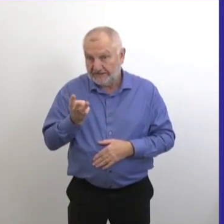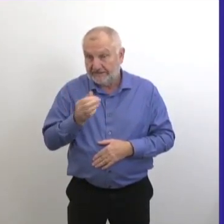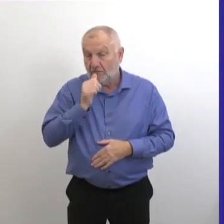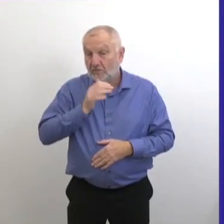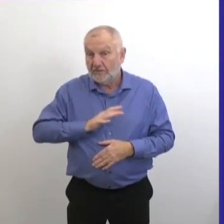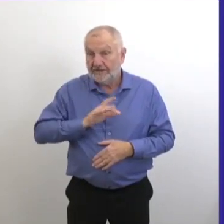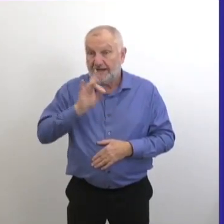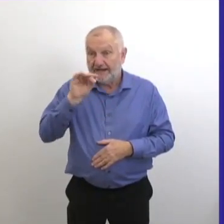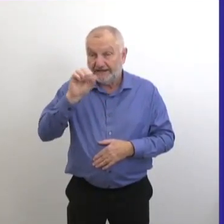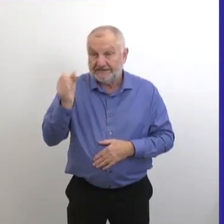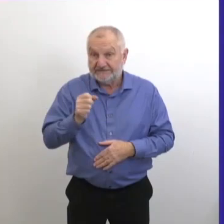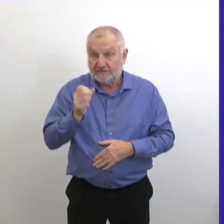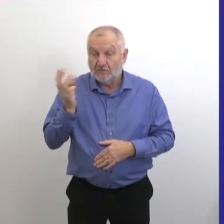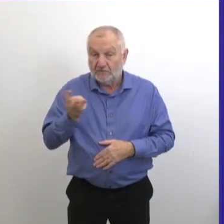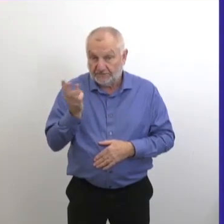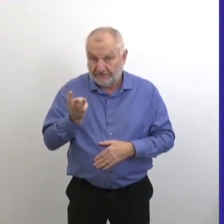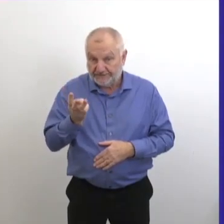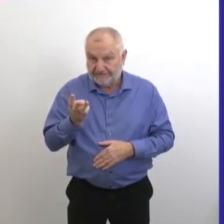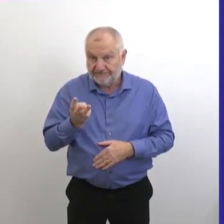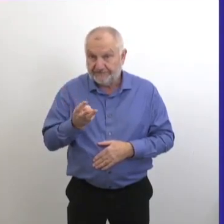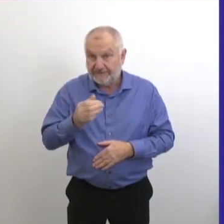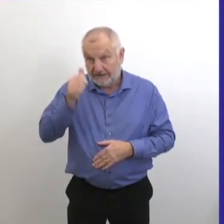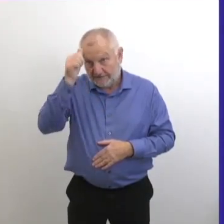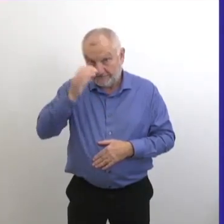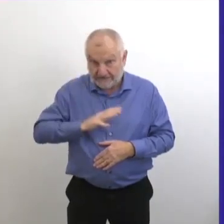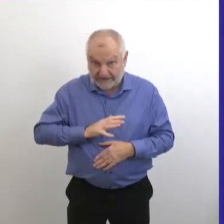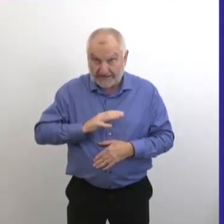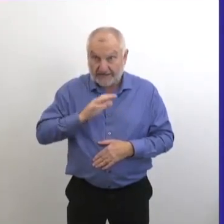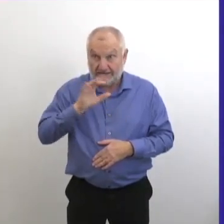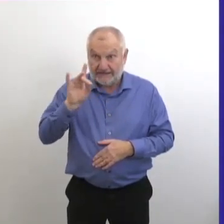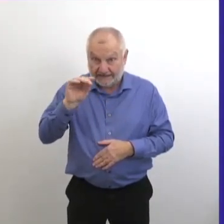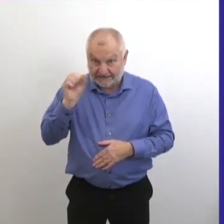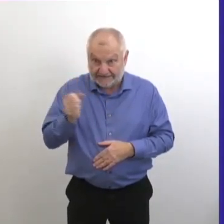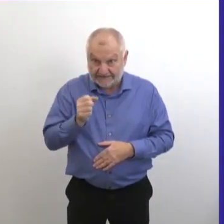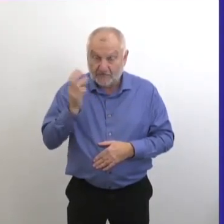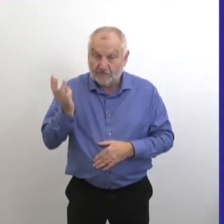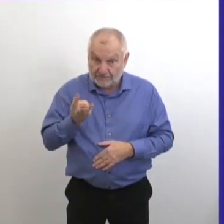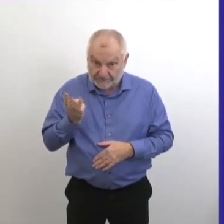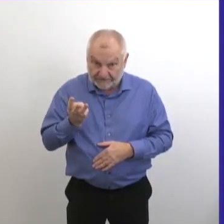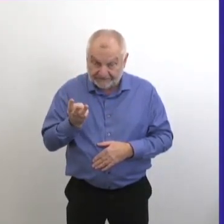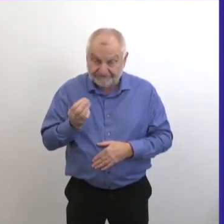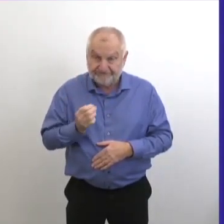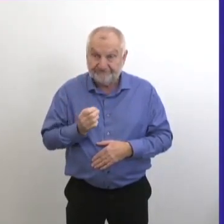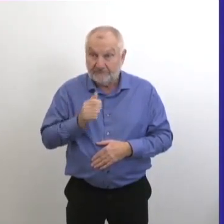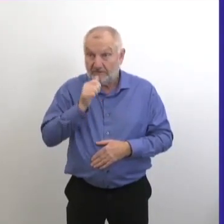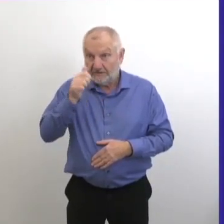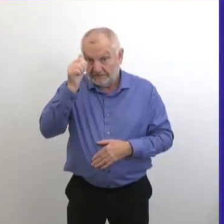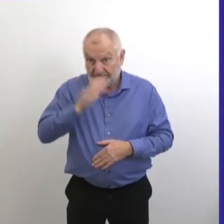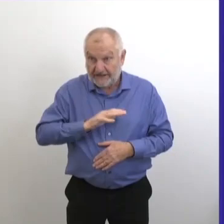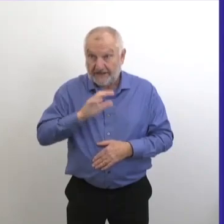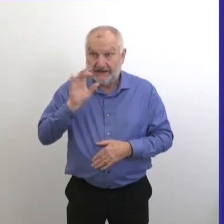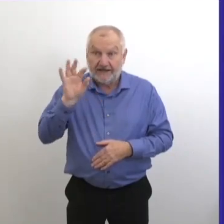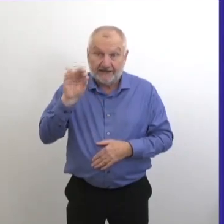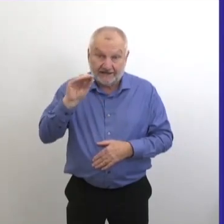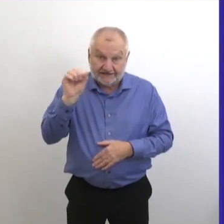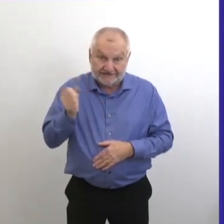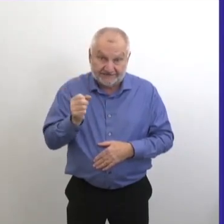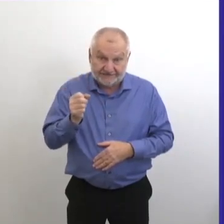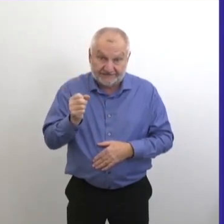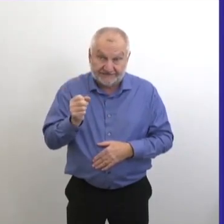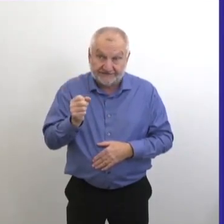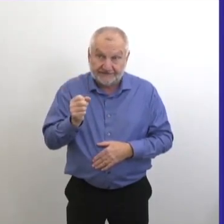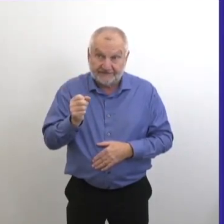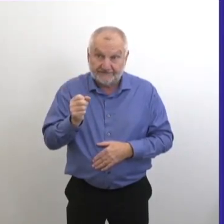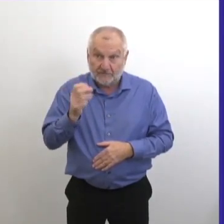un octuagénaire de la région de Winnipeg, un non-ingénaire de la région de Winnipeg liée au foyer